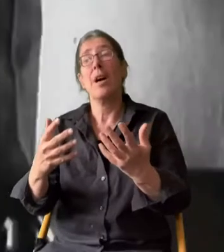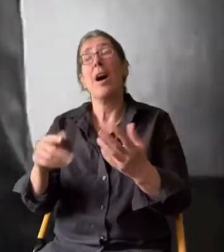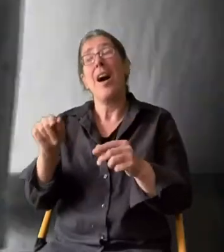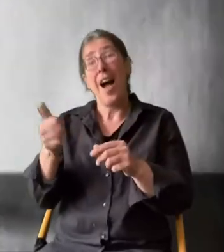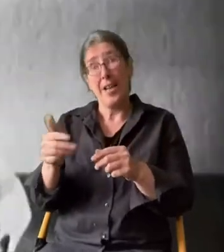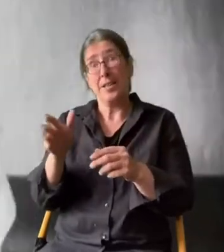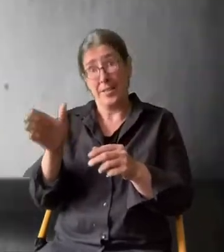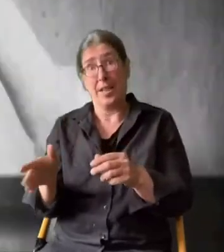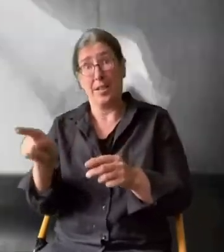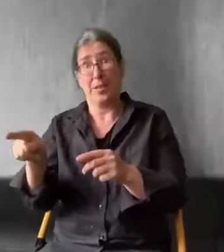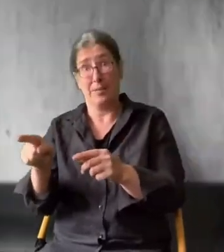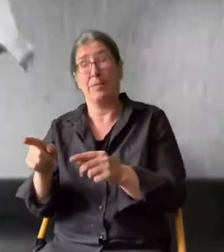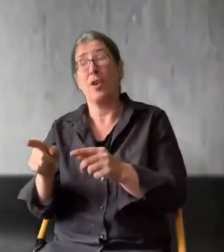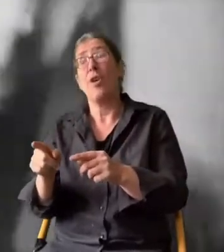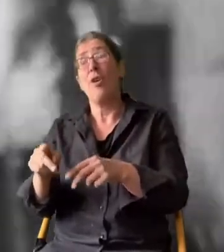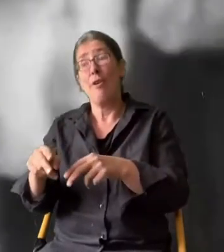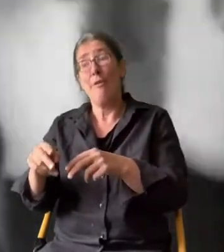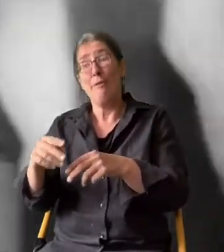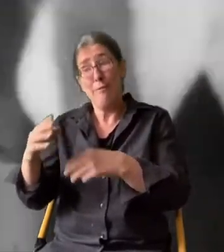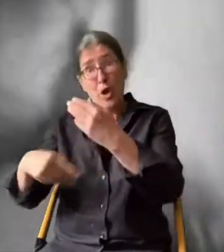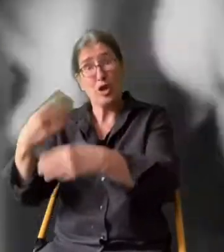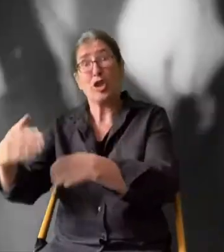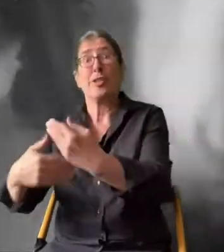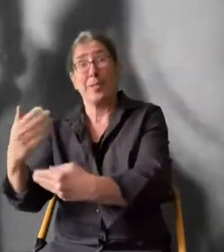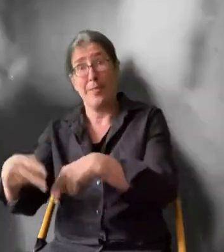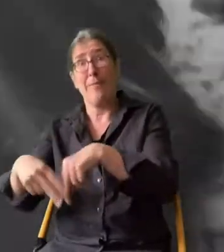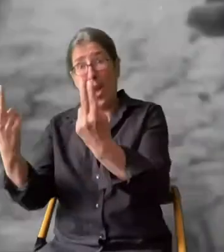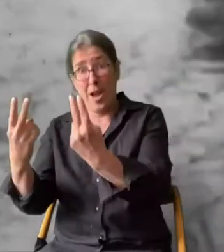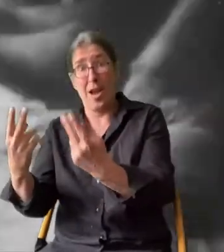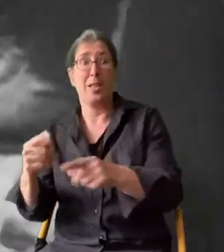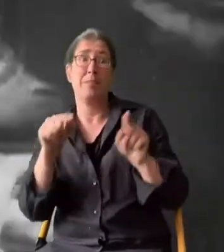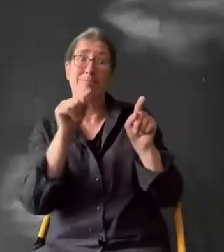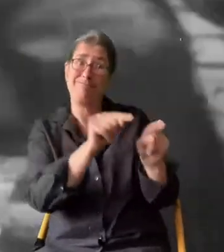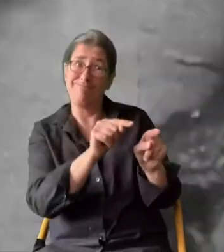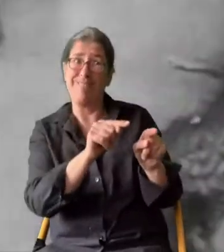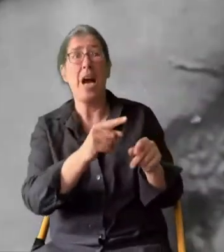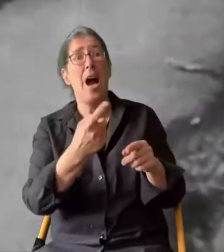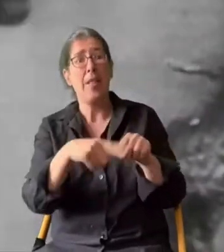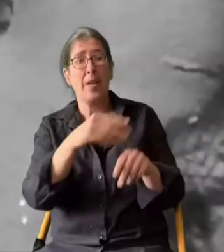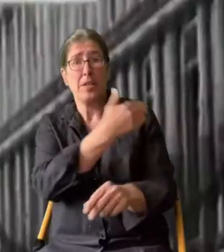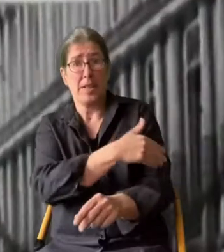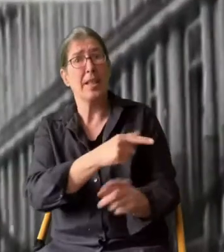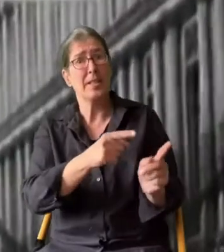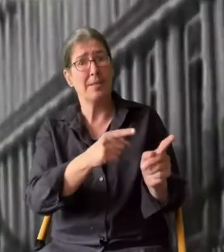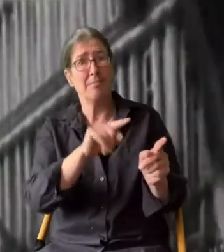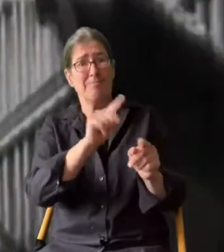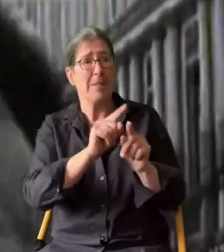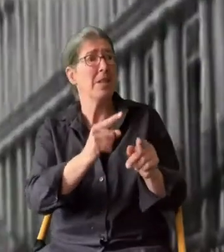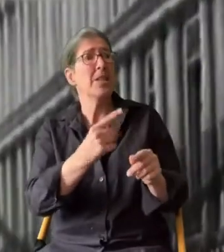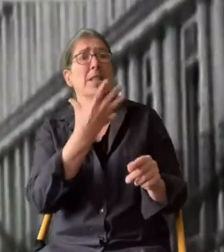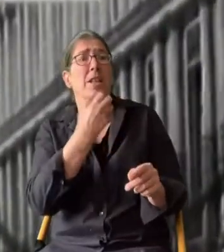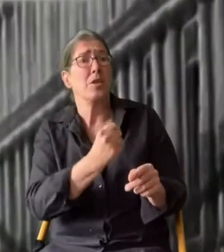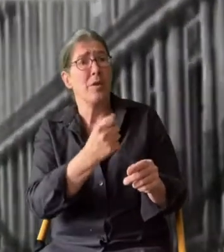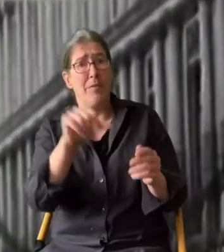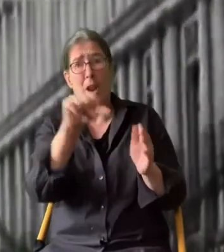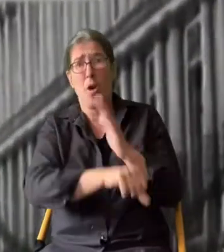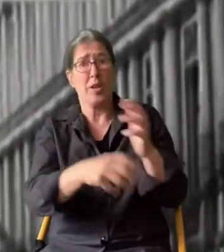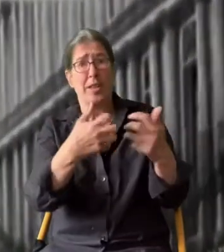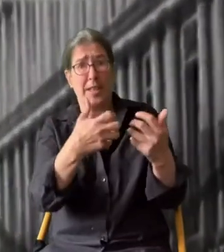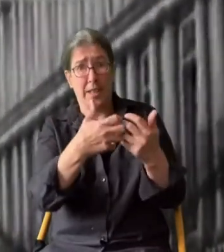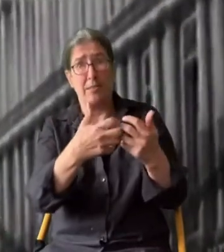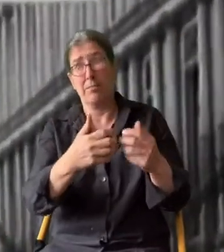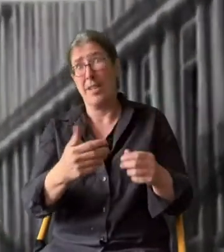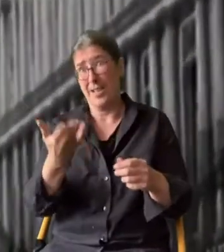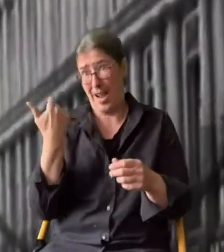Fortschritt und Freiheit auf der einen Seite, Sehnsucht nach Vergeltung für den verlorenen Krieg auf der anderen. Haben die Deutschen